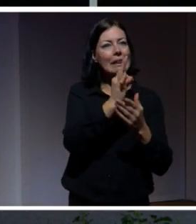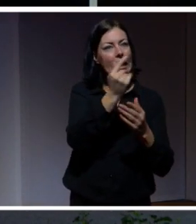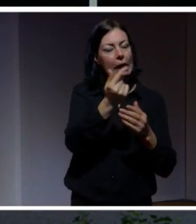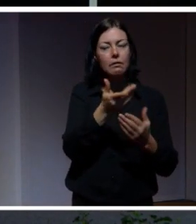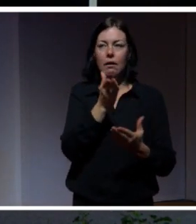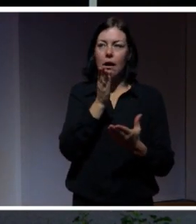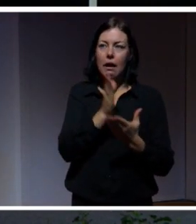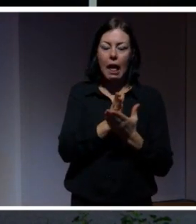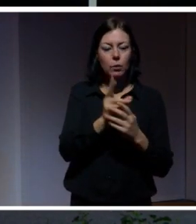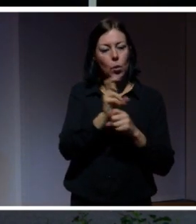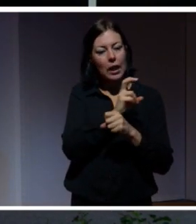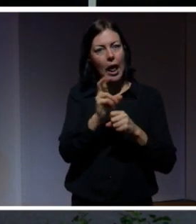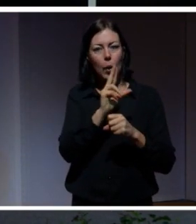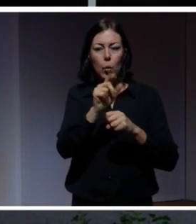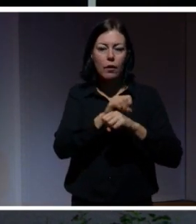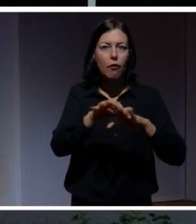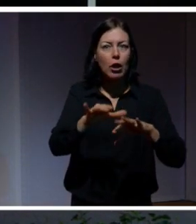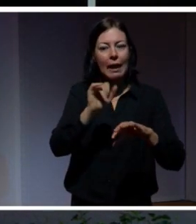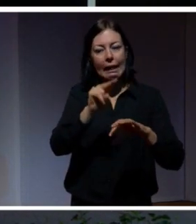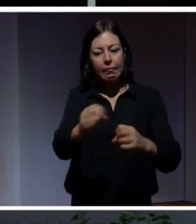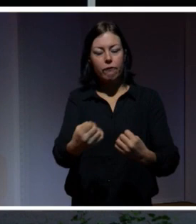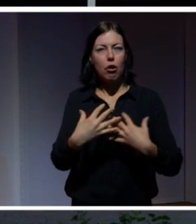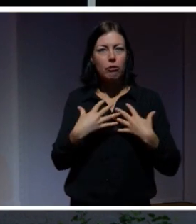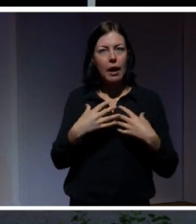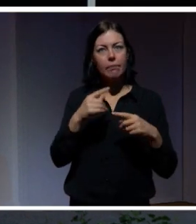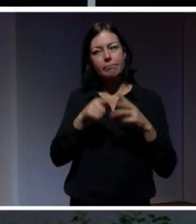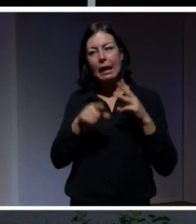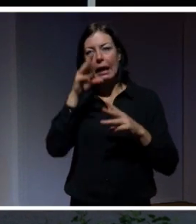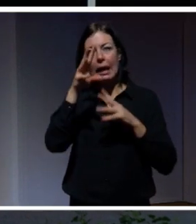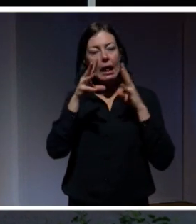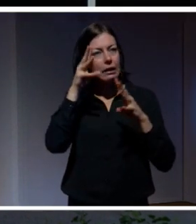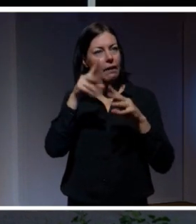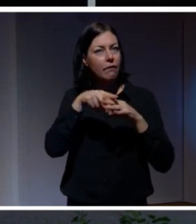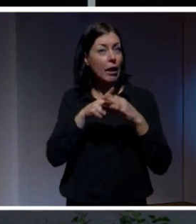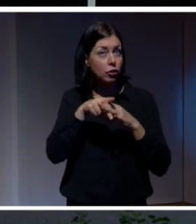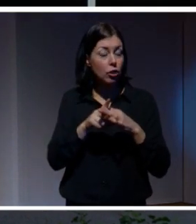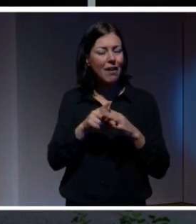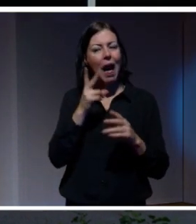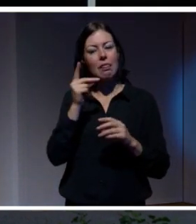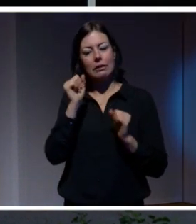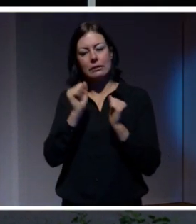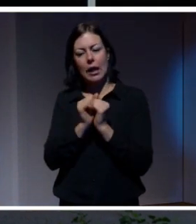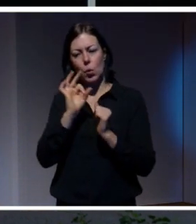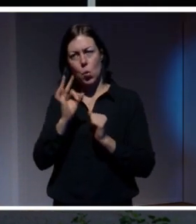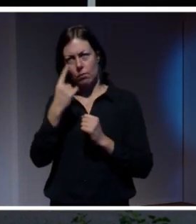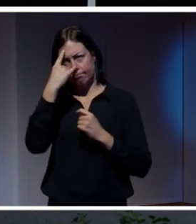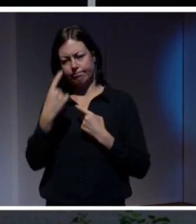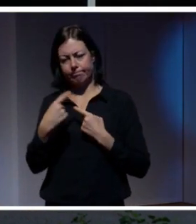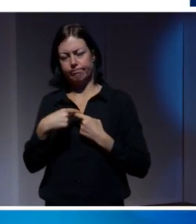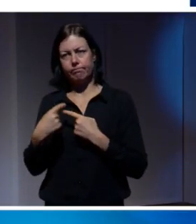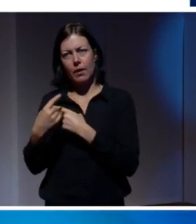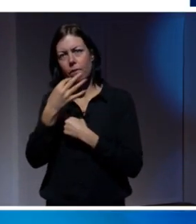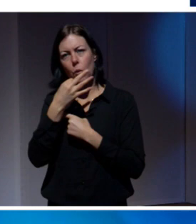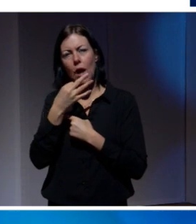kontrollera inflöde och utflöde, som en process eller som ett kreativt verktyg. Ett annat sätt att närma sig den här frågan är att fundera över